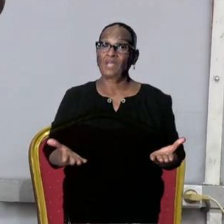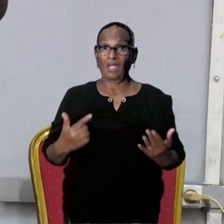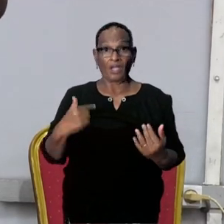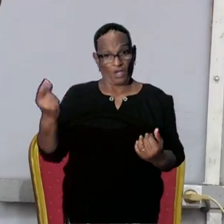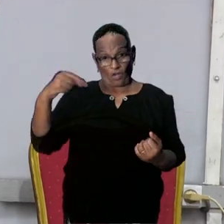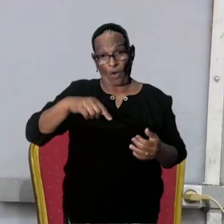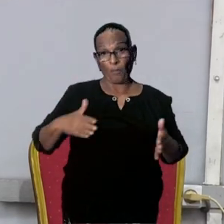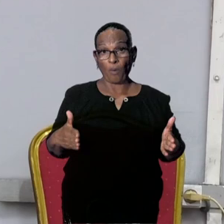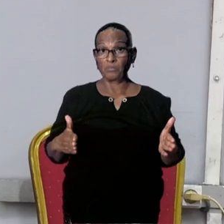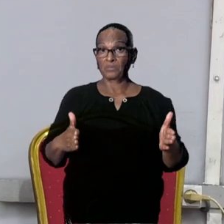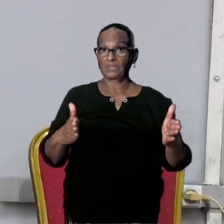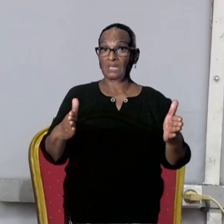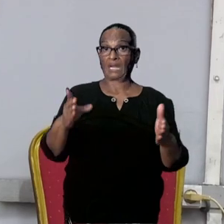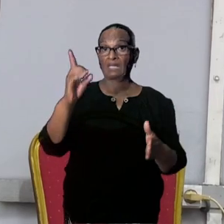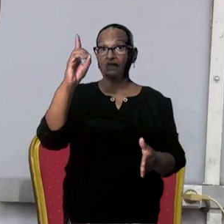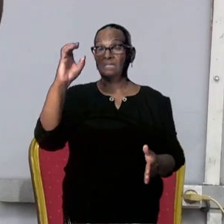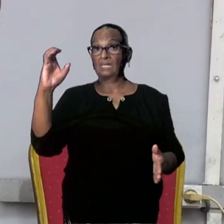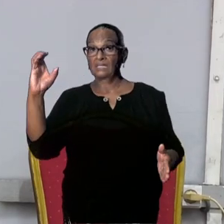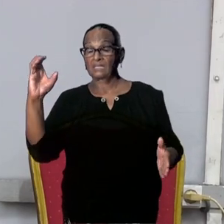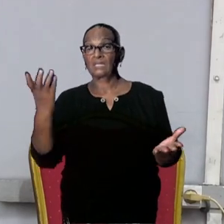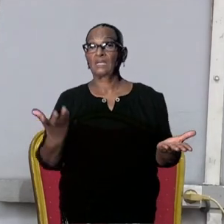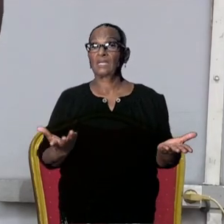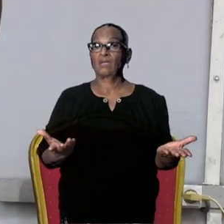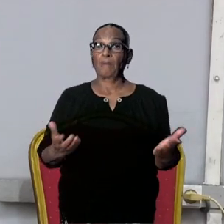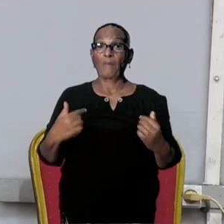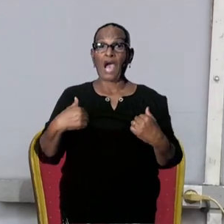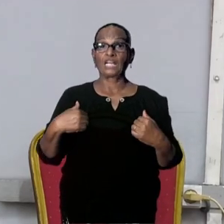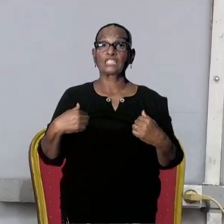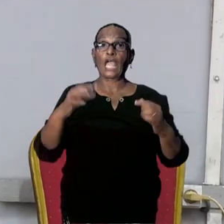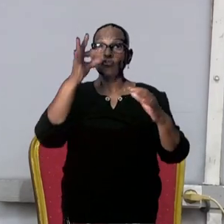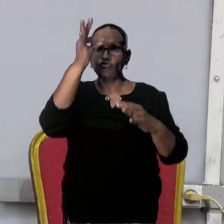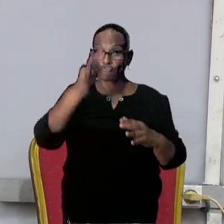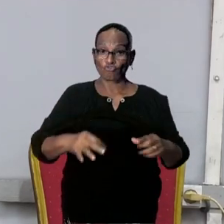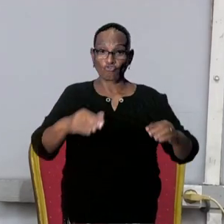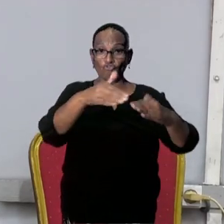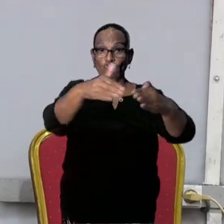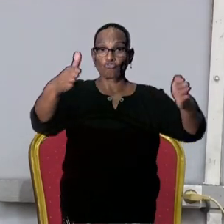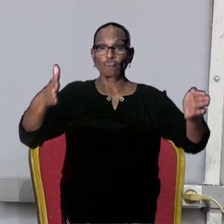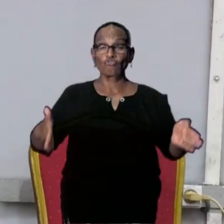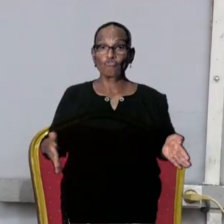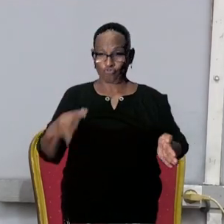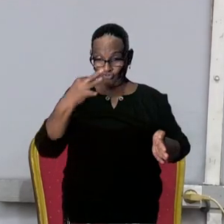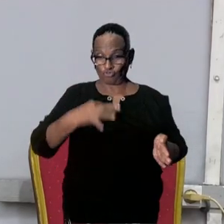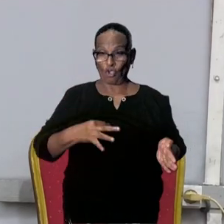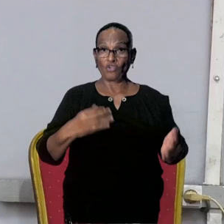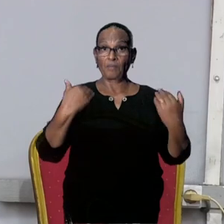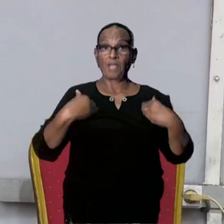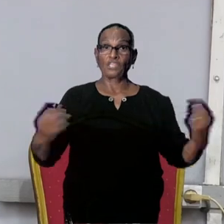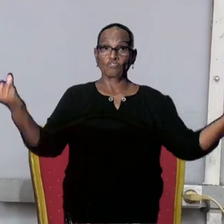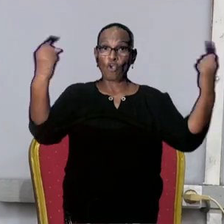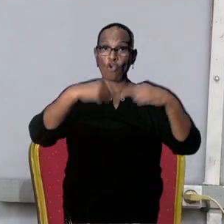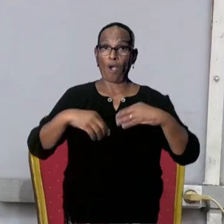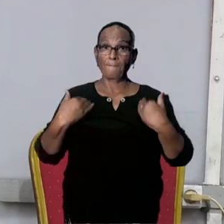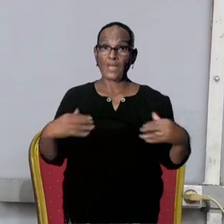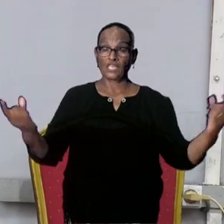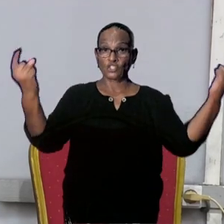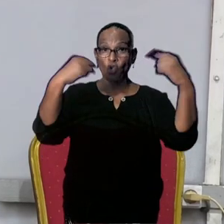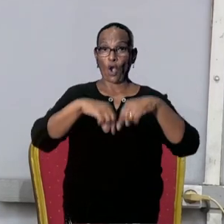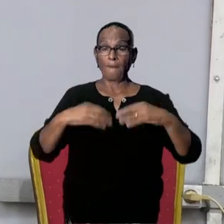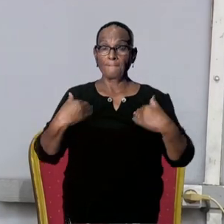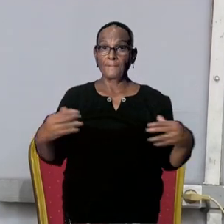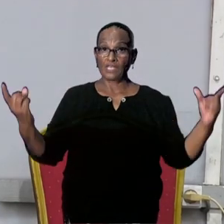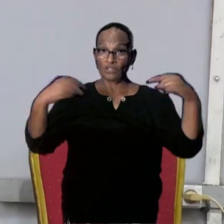straat komt waar de DCK optreden. Maar als hij bijvoorbeeld op zijn erf is en hij mensen uitnodigt, mogen de mensen daar wel gaan op zijn